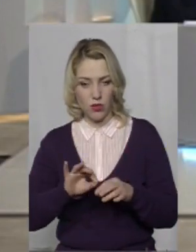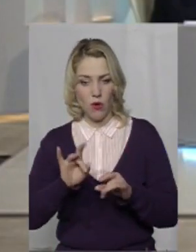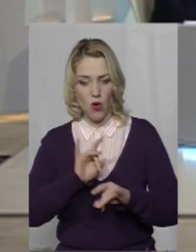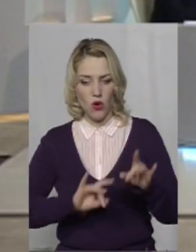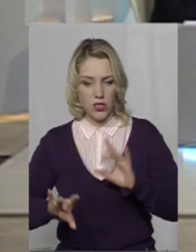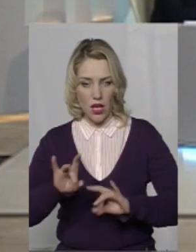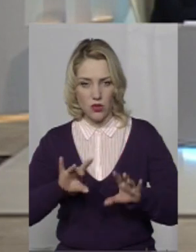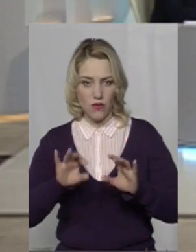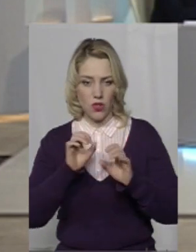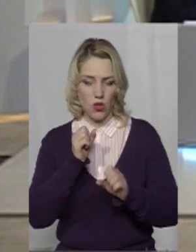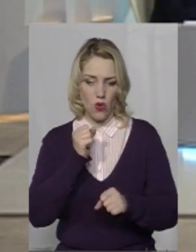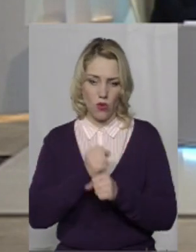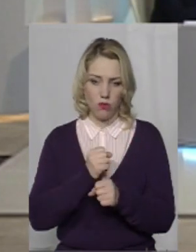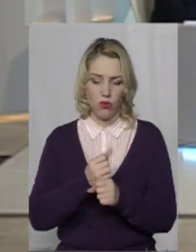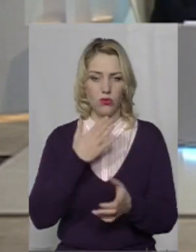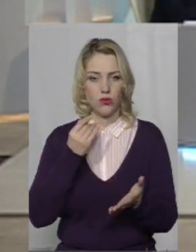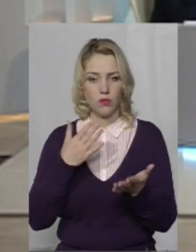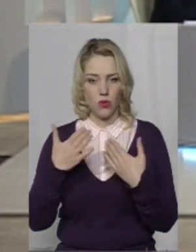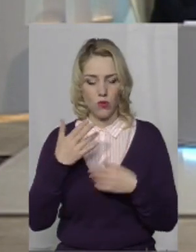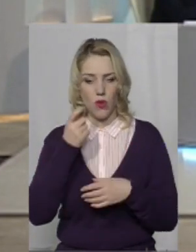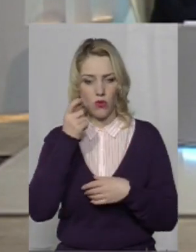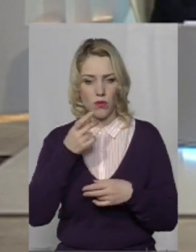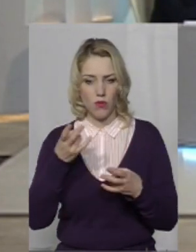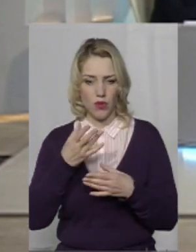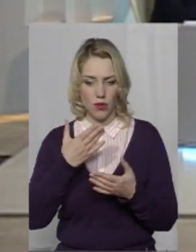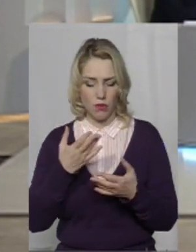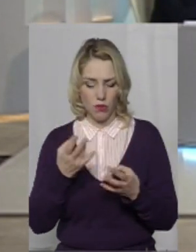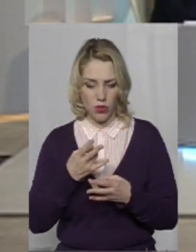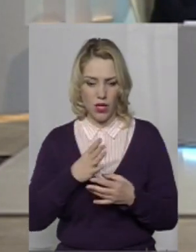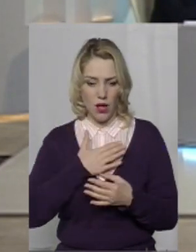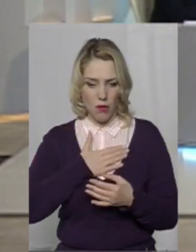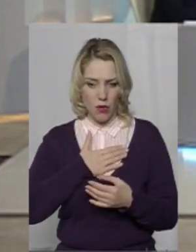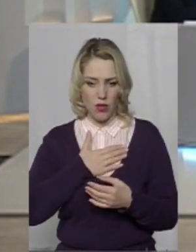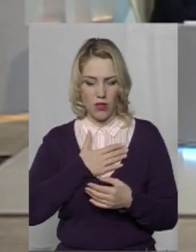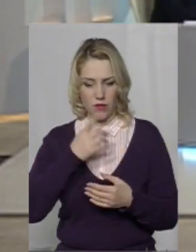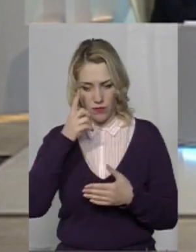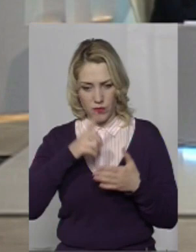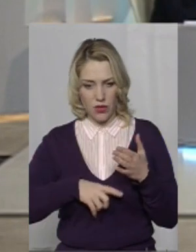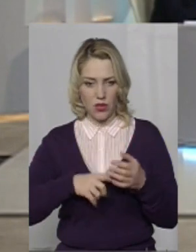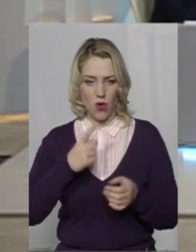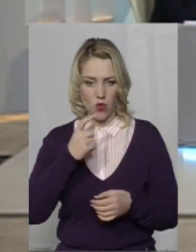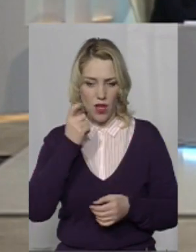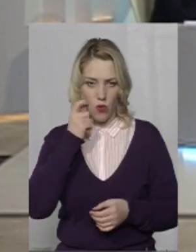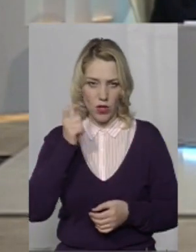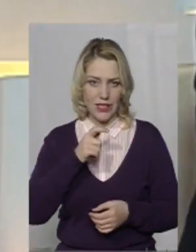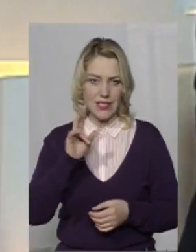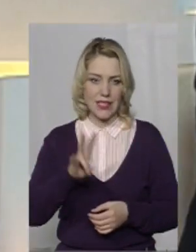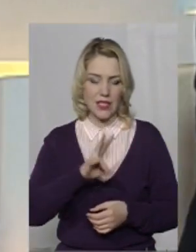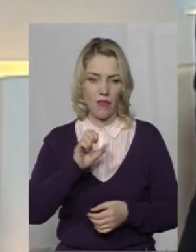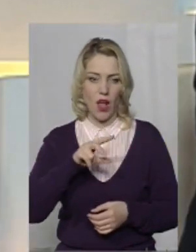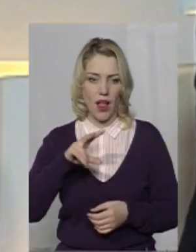спілкуємося, говоримо, що на Україні має бути, це моє особисте переконання, одна церква, українська церква, але ж